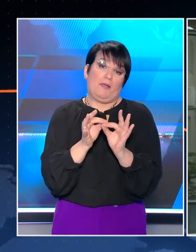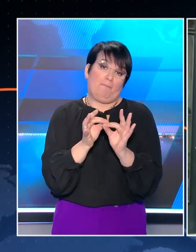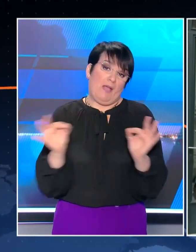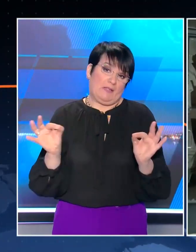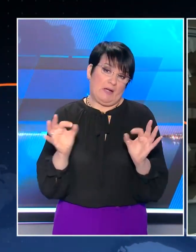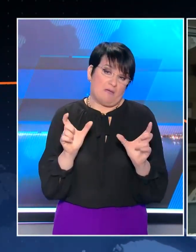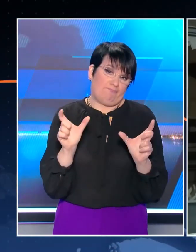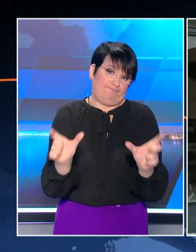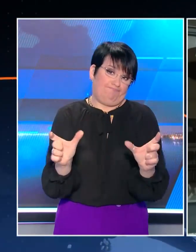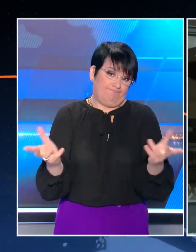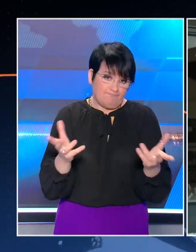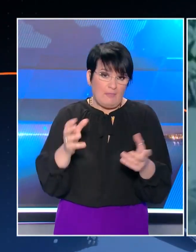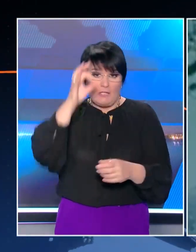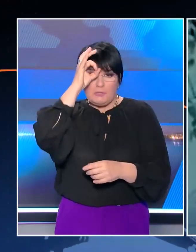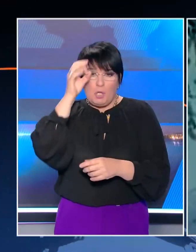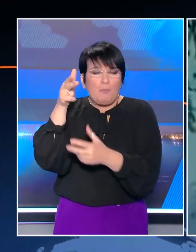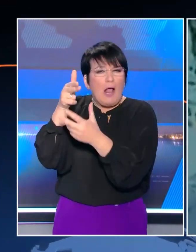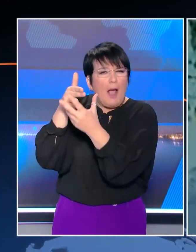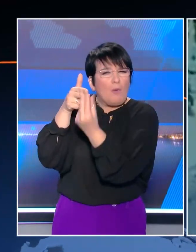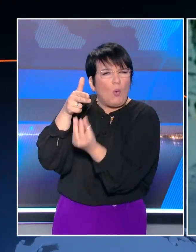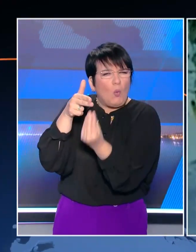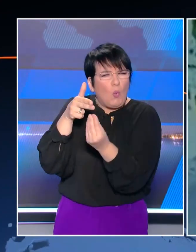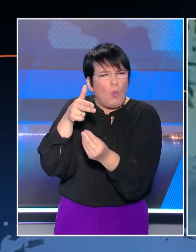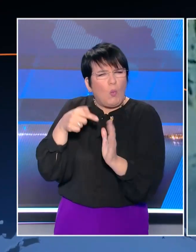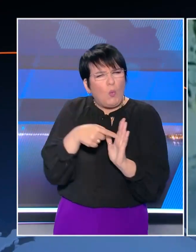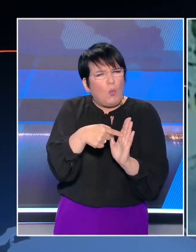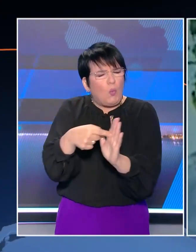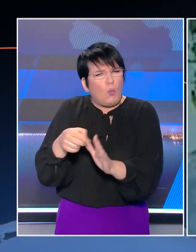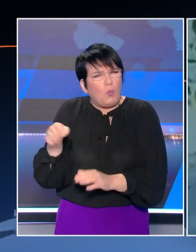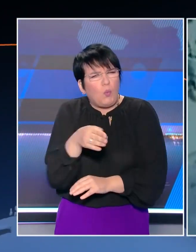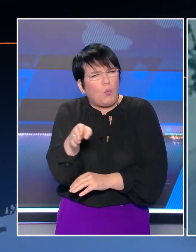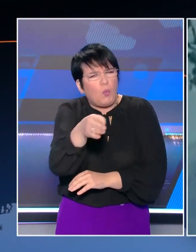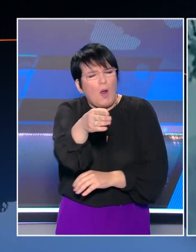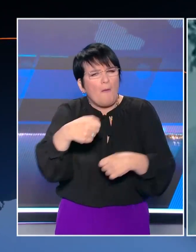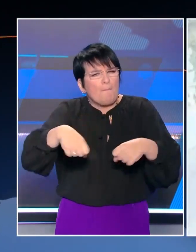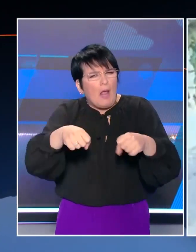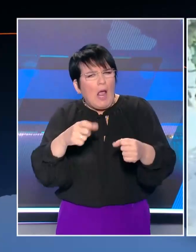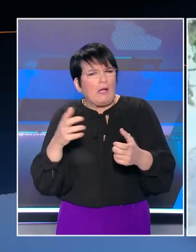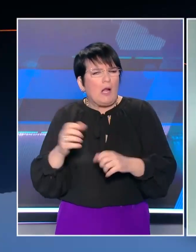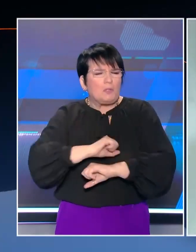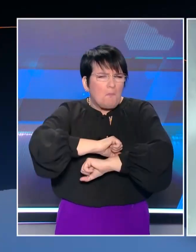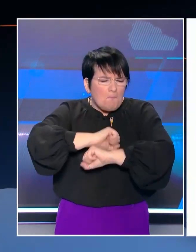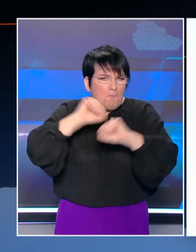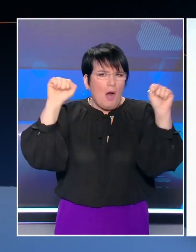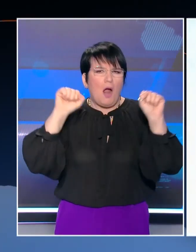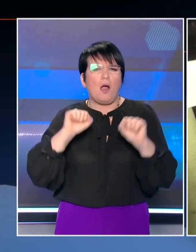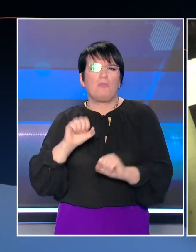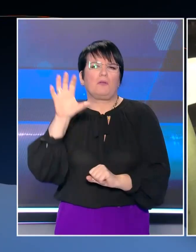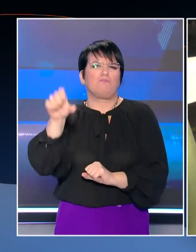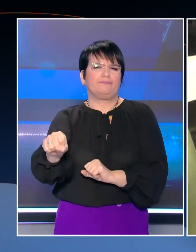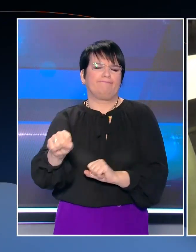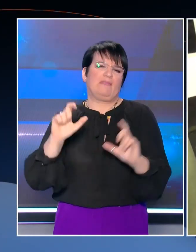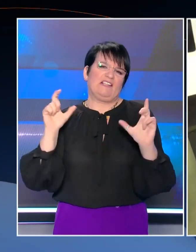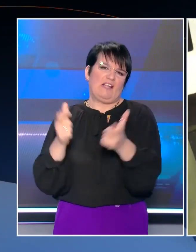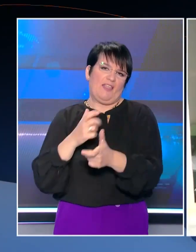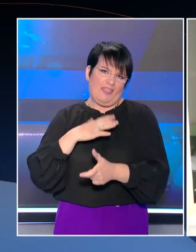Οι αστυνομικοί ψάχουν από κάμερες ασφαλείας της περιοχής στην διαδρομή που ακολούθησαν οι δράστας με την μηχανή αμέσως μετά την ισχυρή έκρηξη για να τους βρουν και να